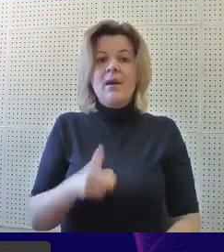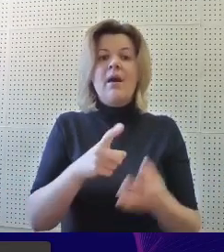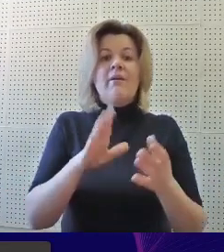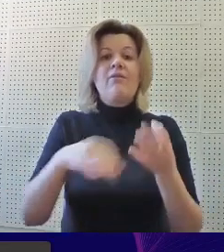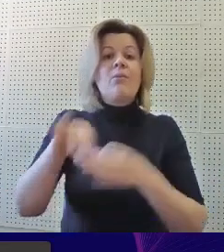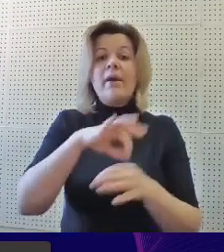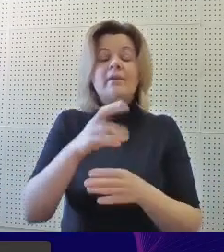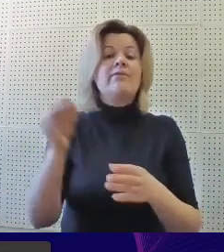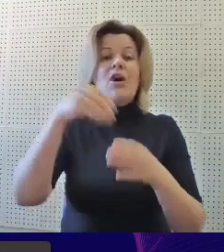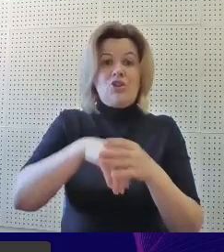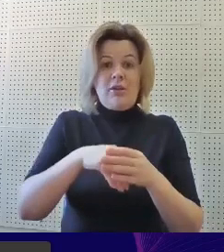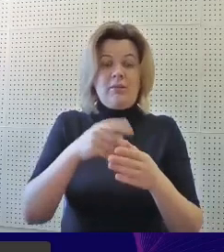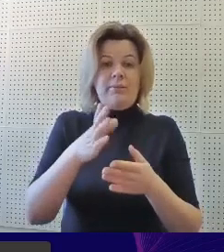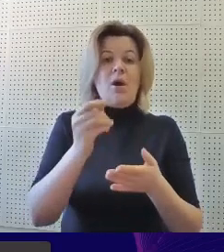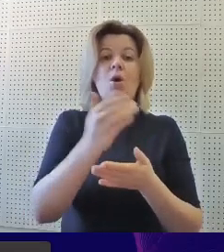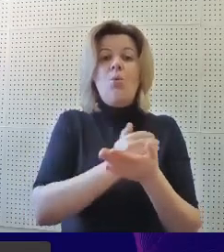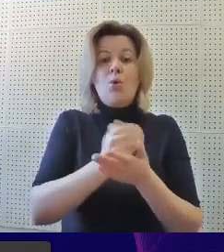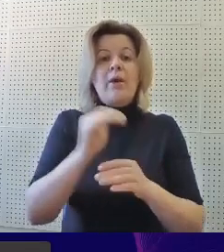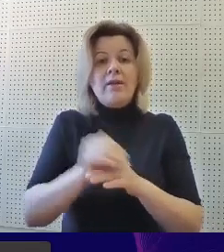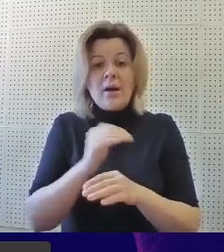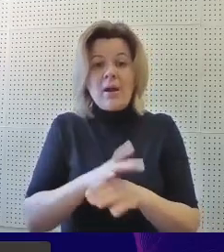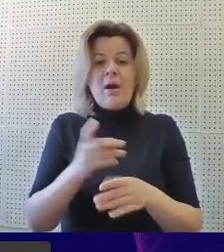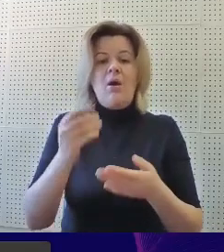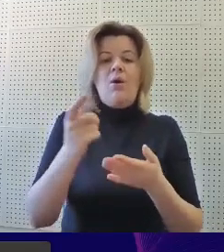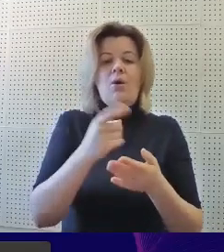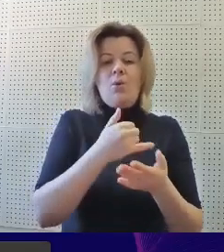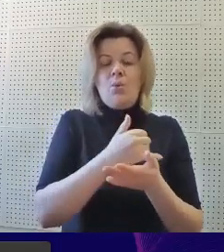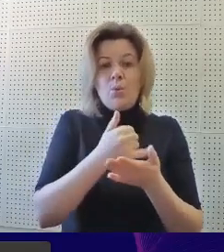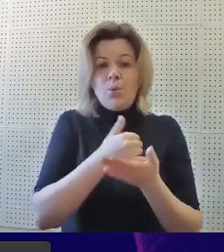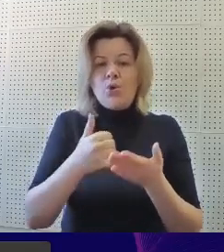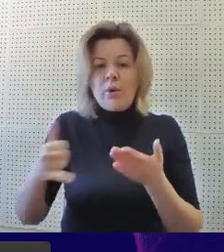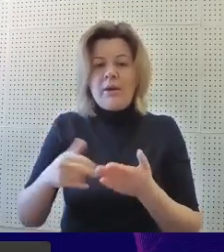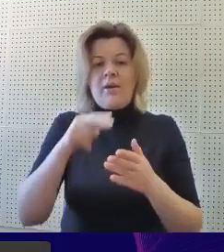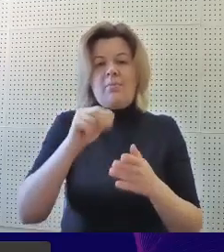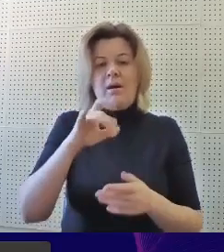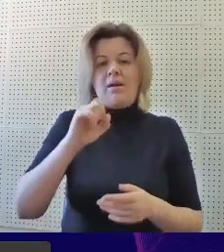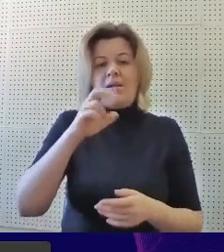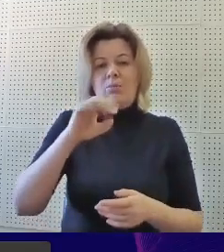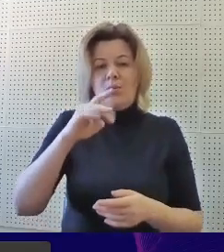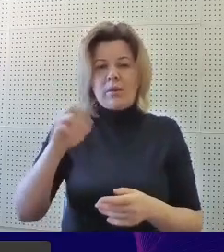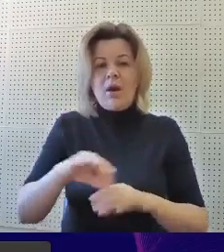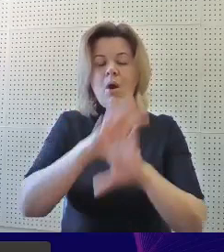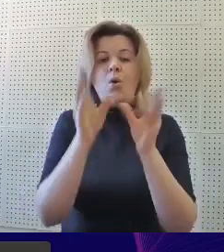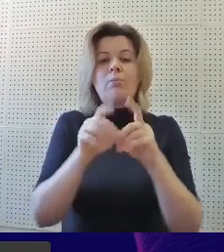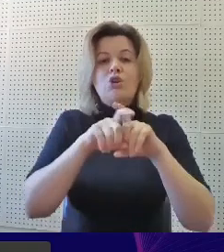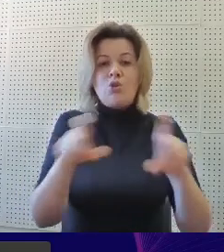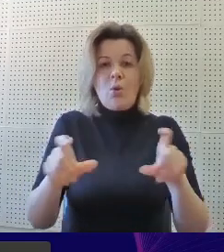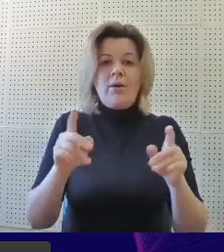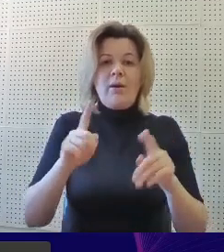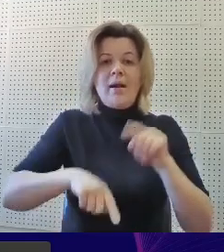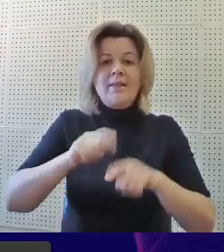В проект вошли уроки добра, уроки параспорта, общешкольное родительское собрание